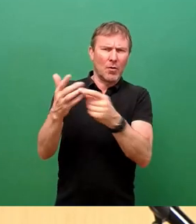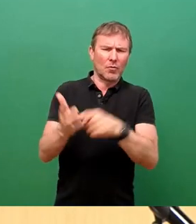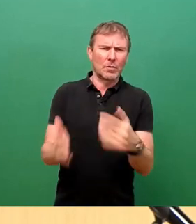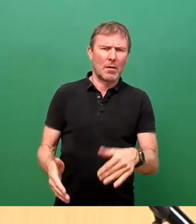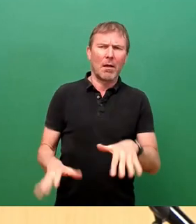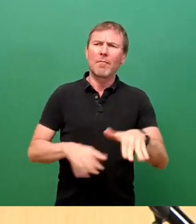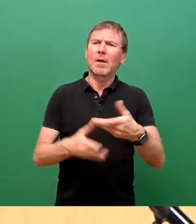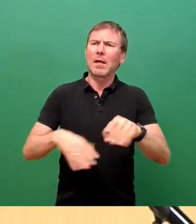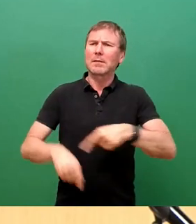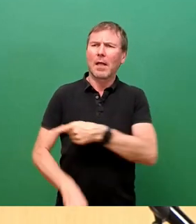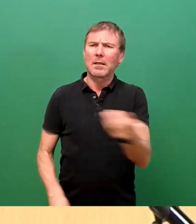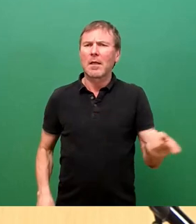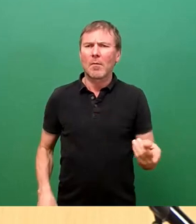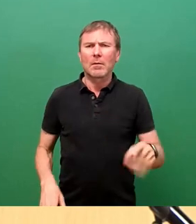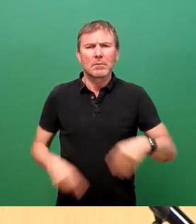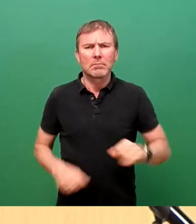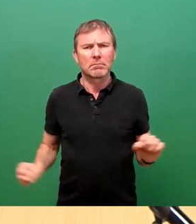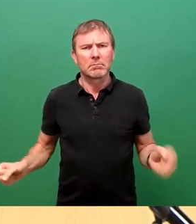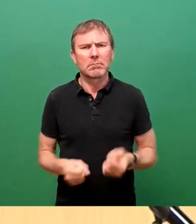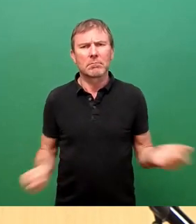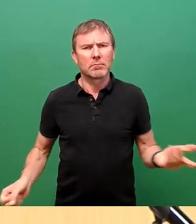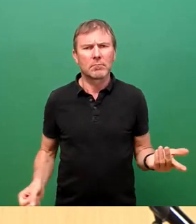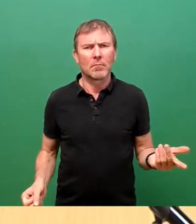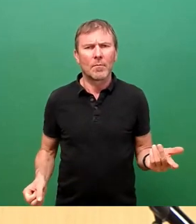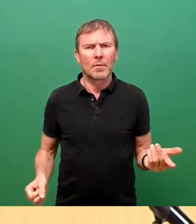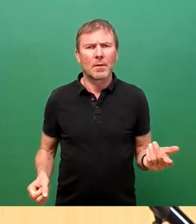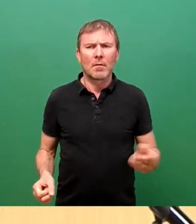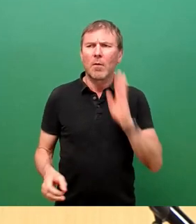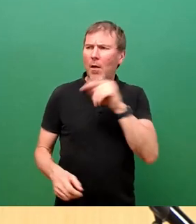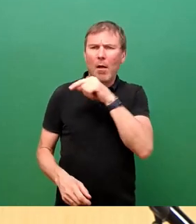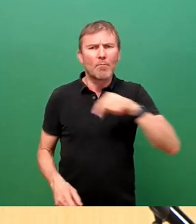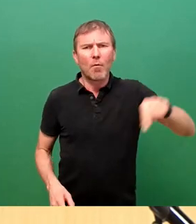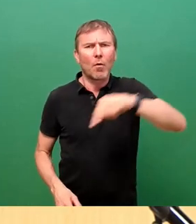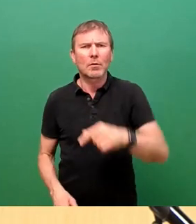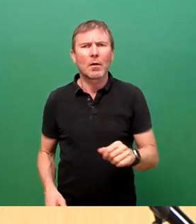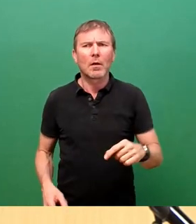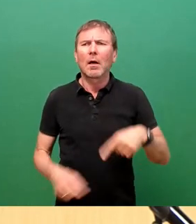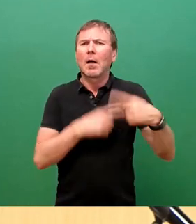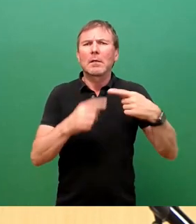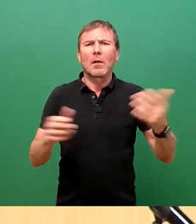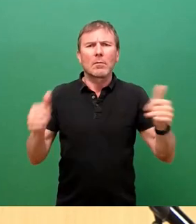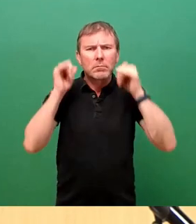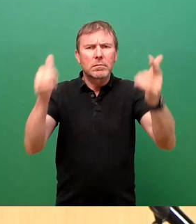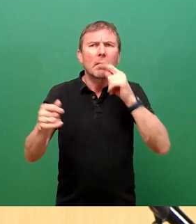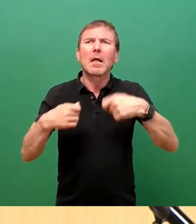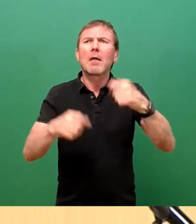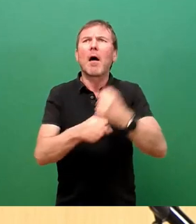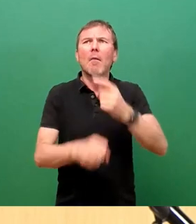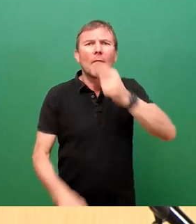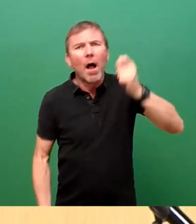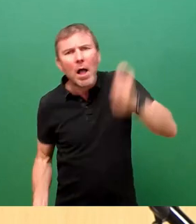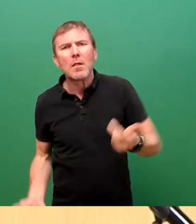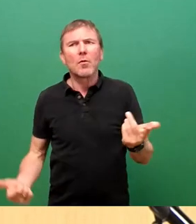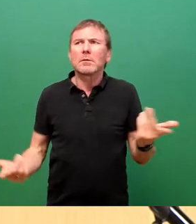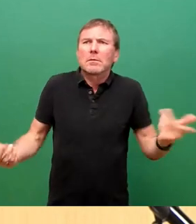völlig unzumutbar. Für die Anlieger ist es ein Damoklesschwert, wann die Bararbeiten endlich kommen. Und